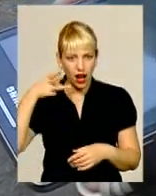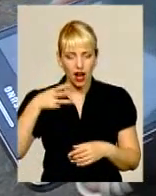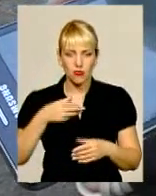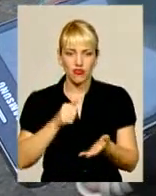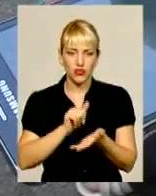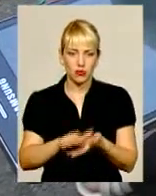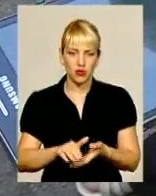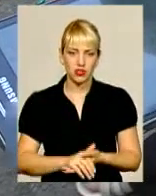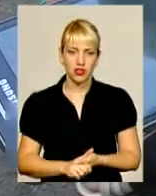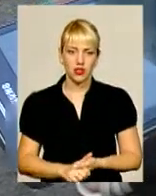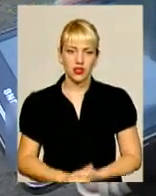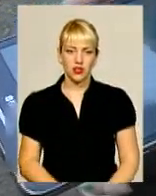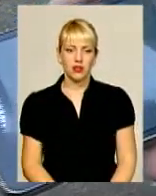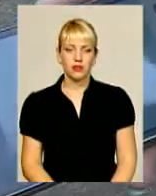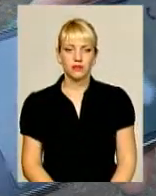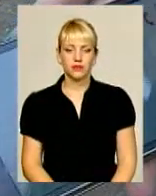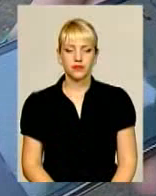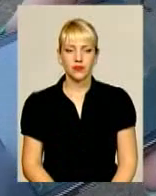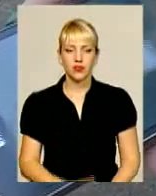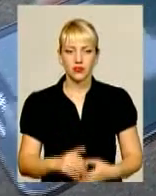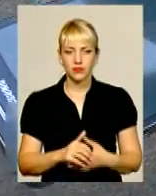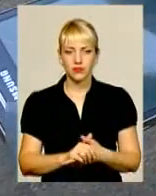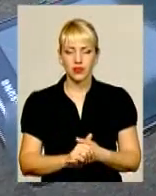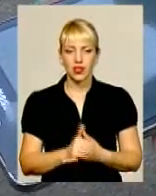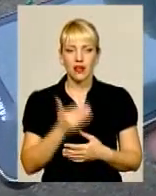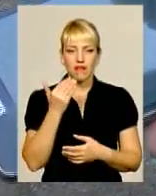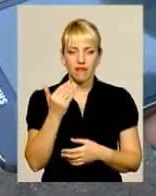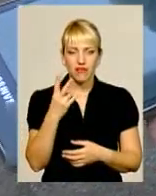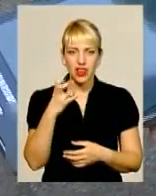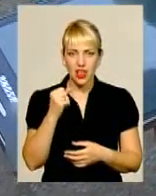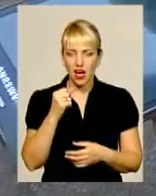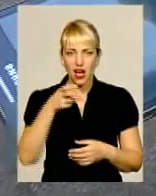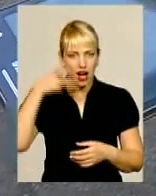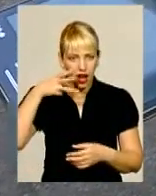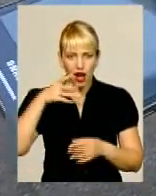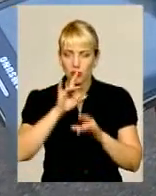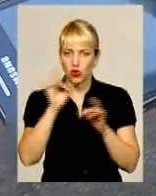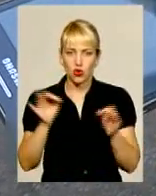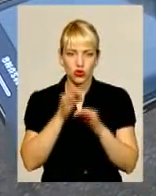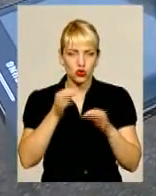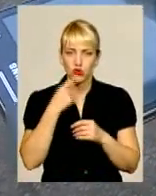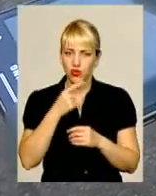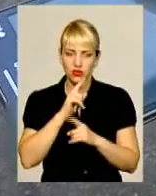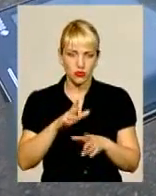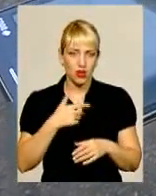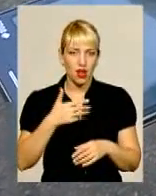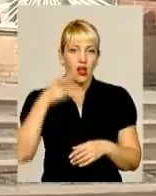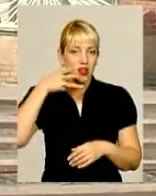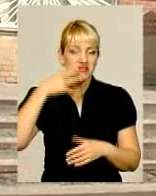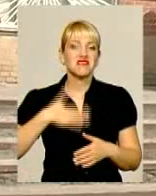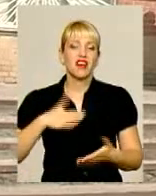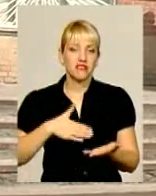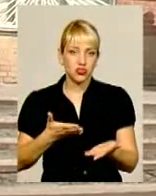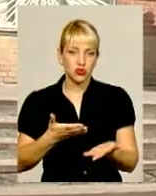одна. Нікого я поки не виселяю і не виселяв. Тобто ви на камеру нам нічого не будете коментувати, вірно? Навіщо я на камеру буду говорити, для чого?